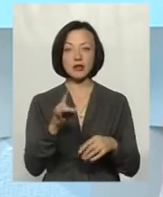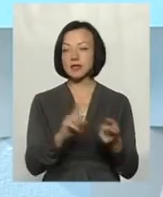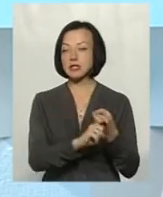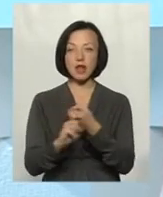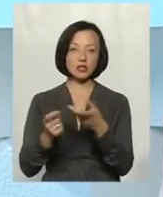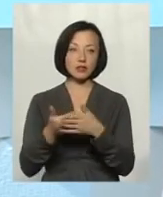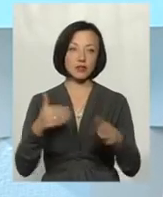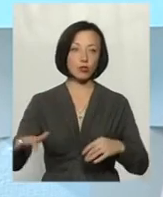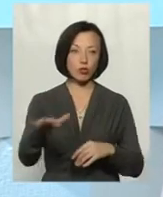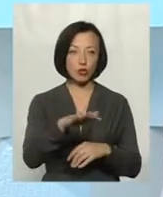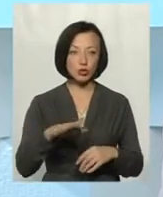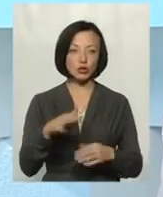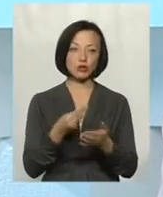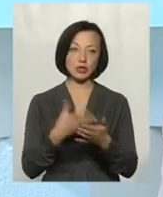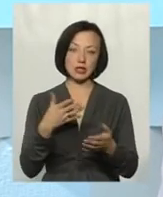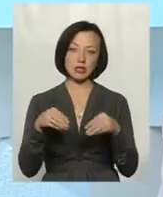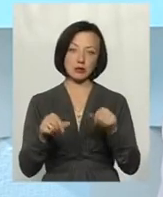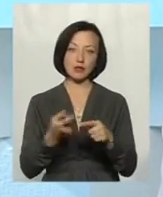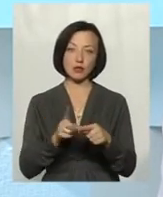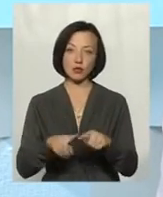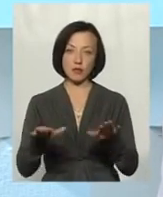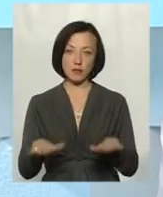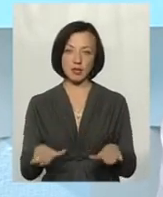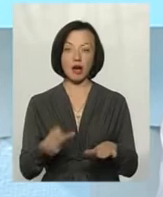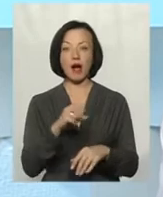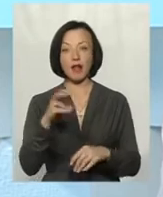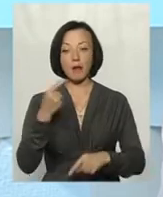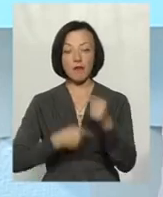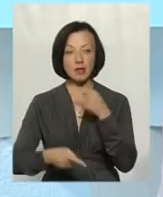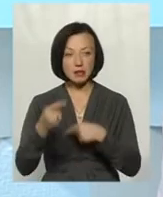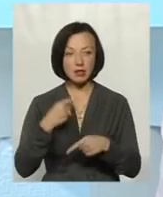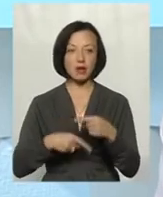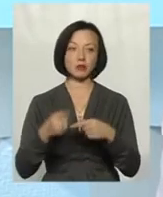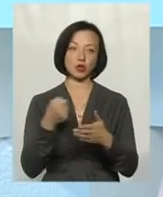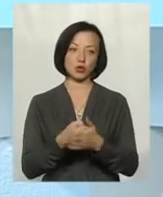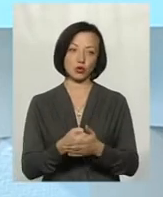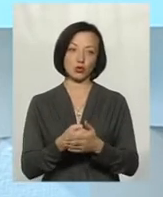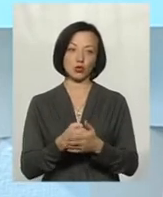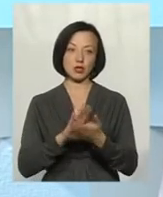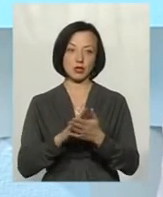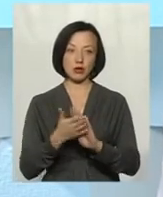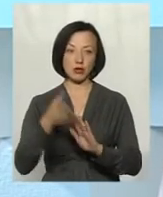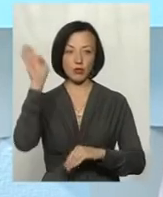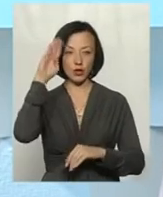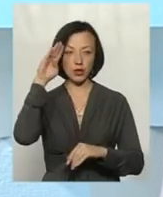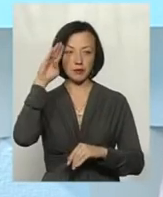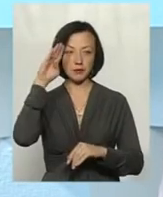залежно від площі і від оцінки землі у цьому місці. Але повертаємося саме до стану води.